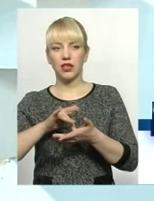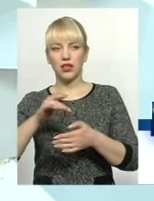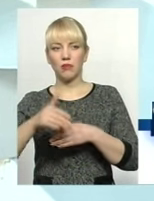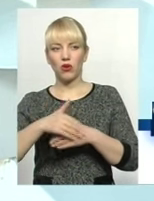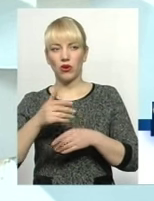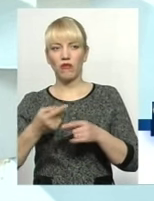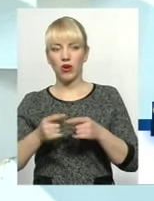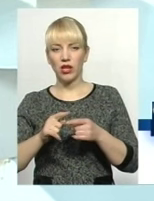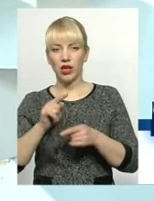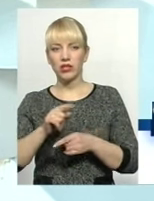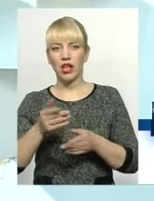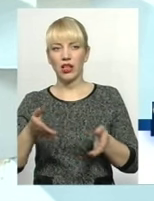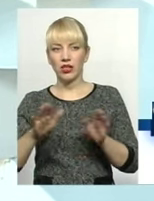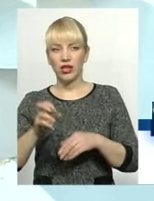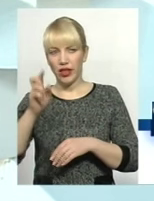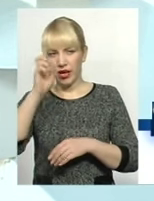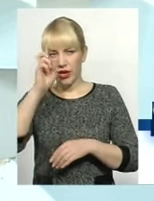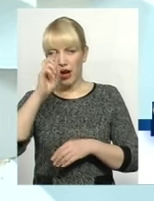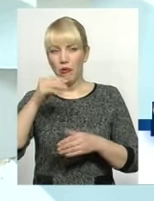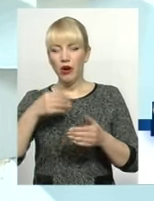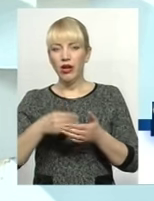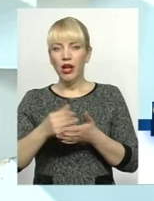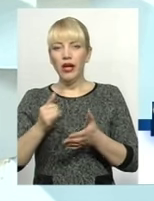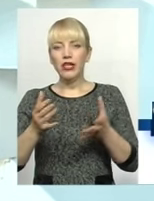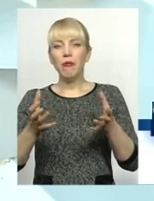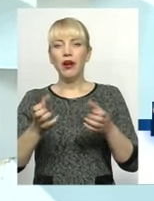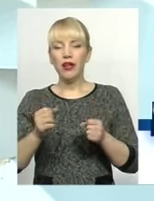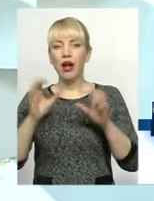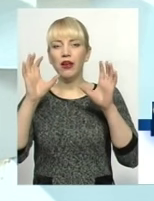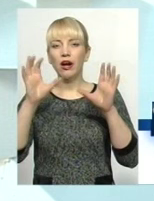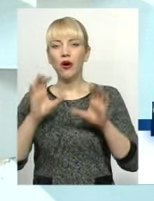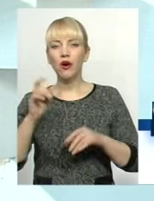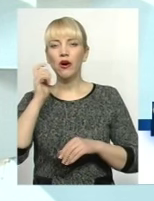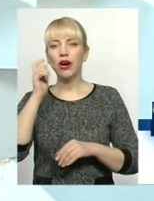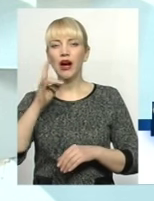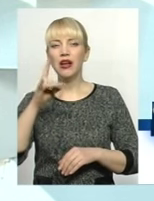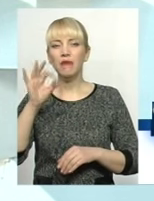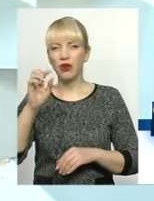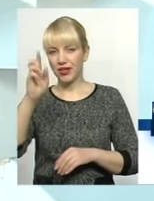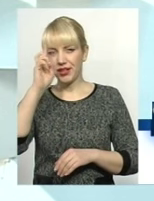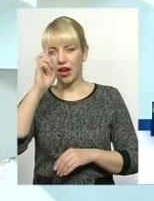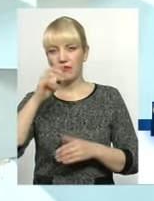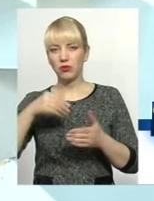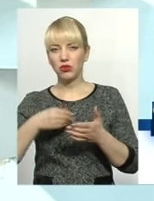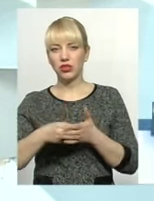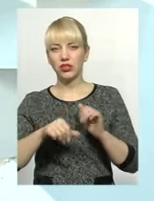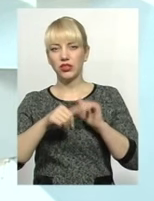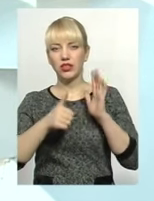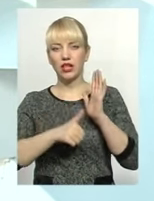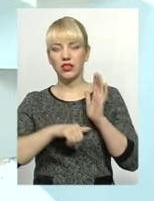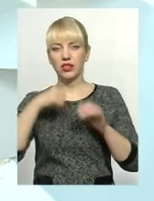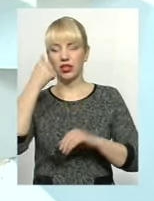залишились на державному бюджеті. Із прийняттям закону України про державний бюджет на 2016 рік,